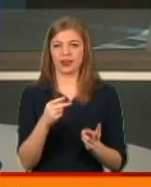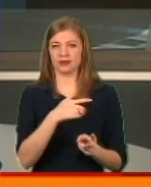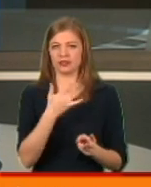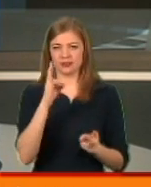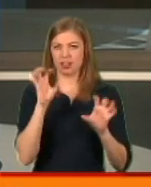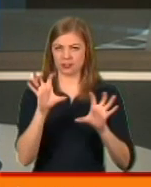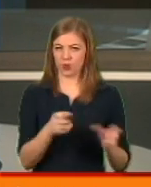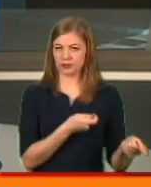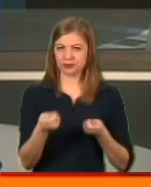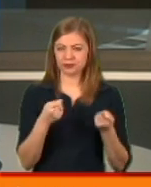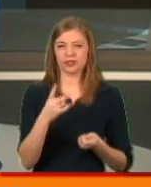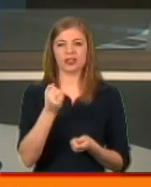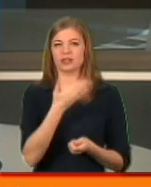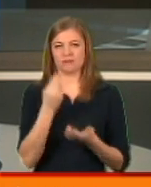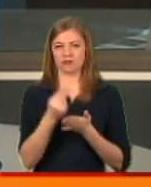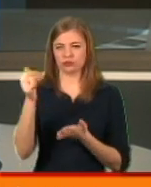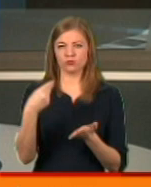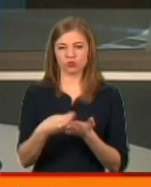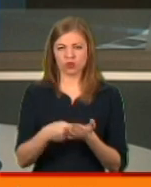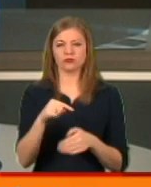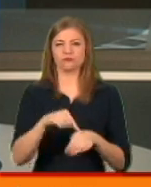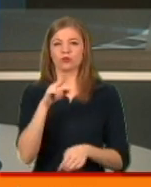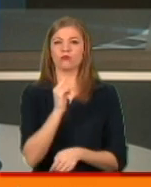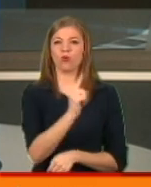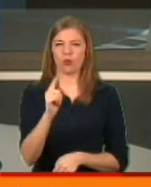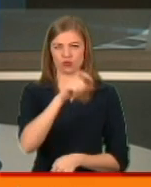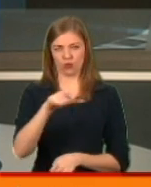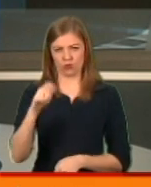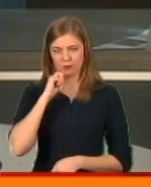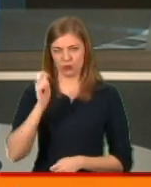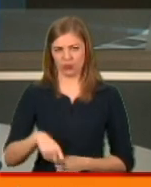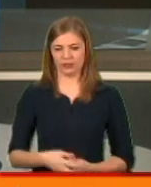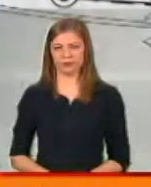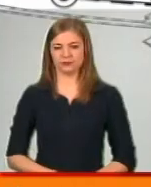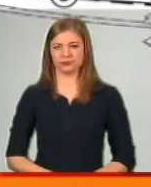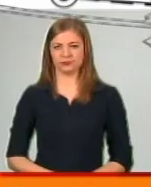імпорт і недоотримані податки б'ють по кожному громадянину України.